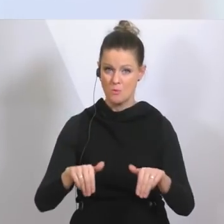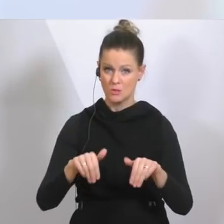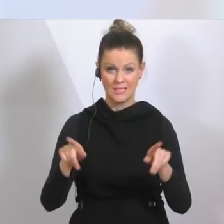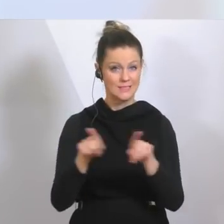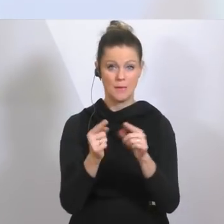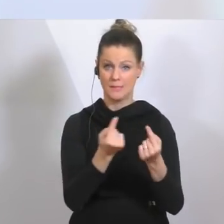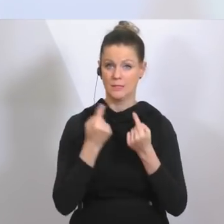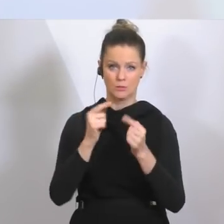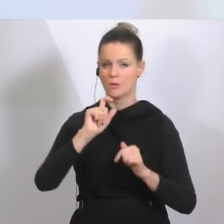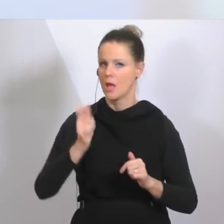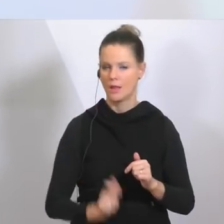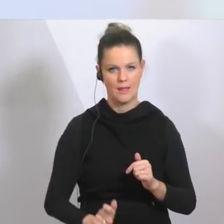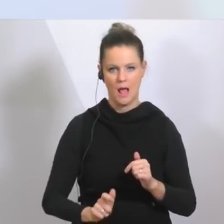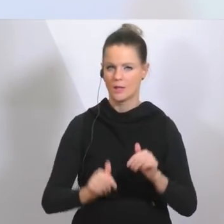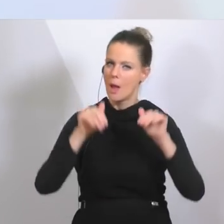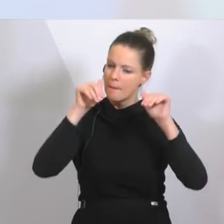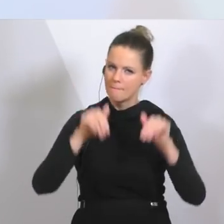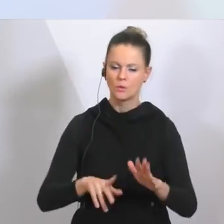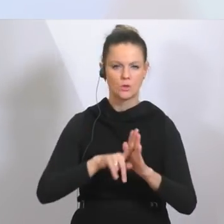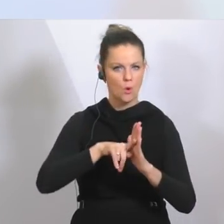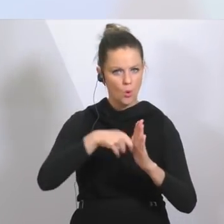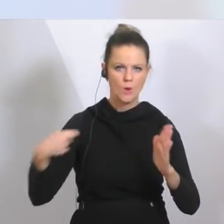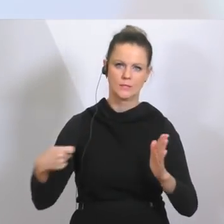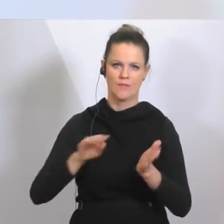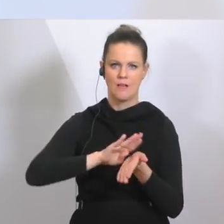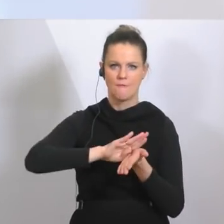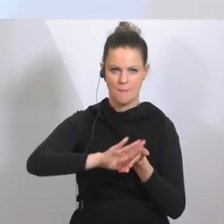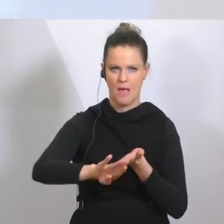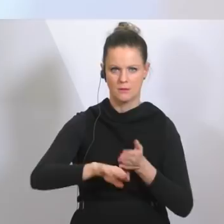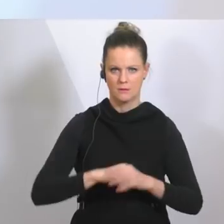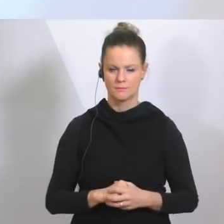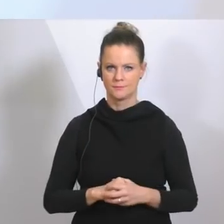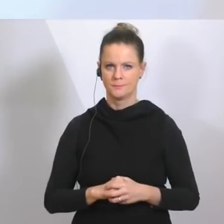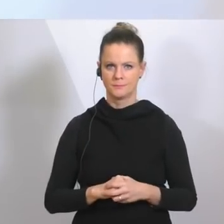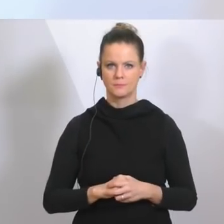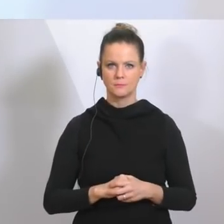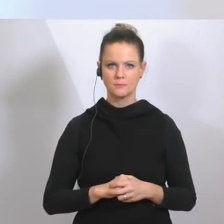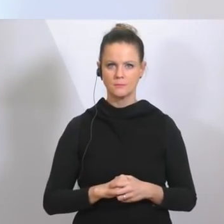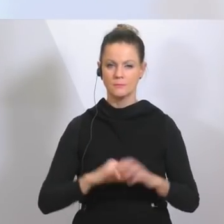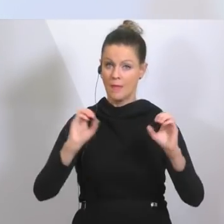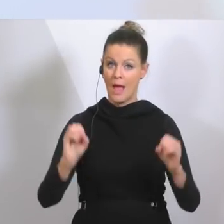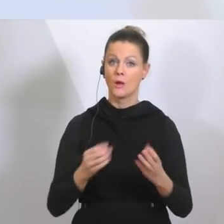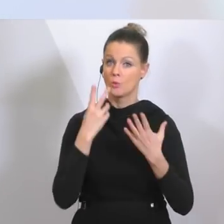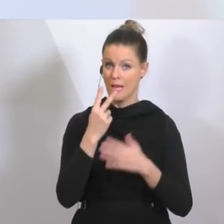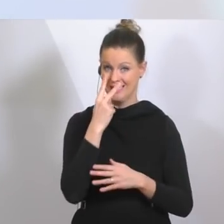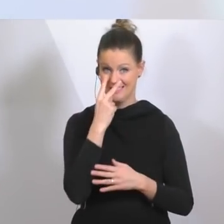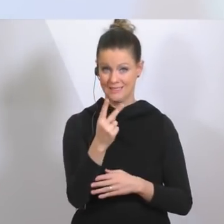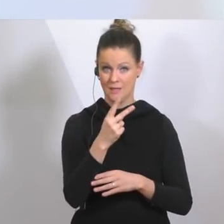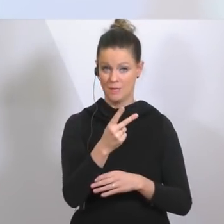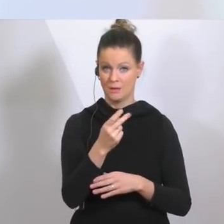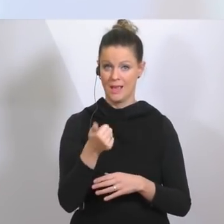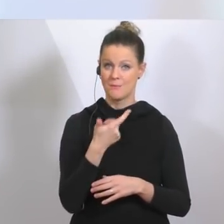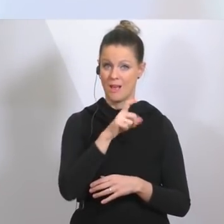Verhältnisse konsequent zu vermeiden. Sie sehen hier die aktuellen Entwicklungen der letzten